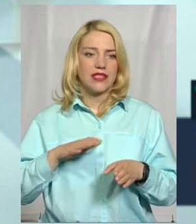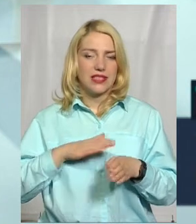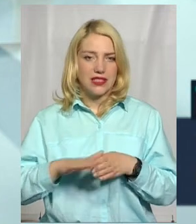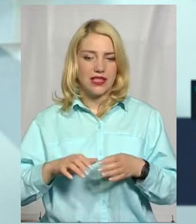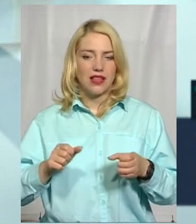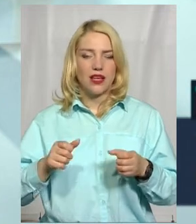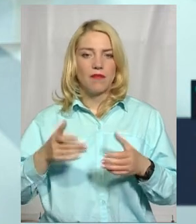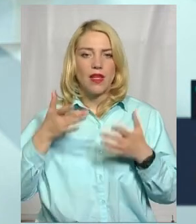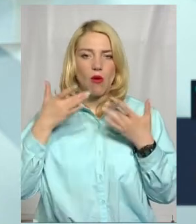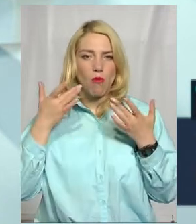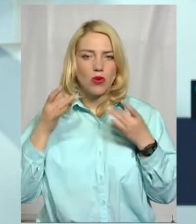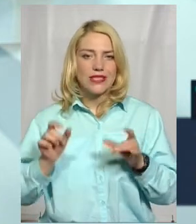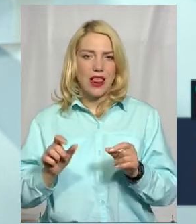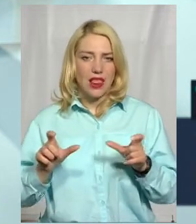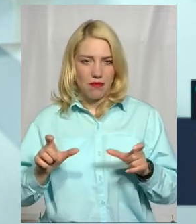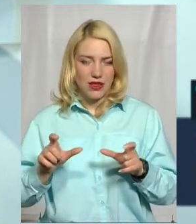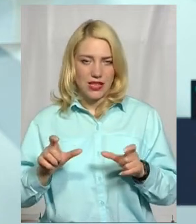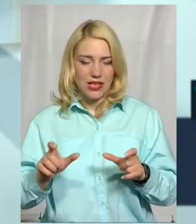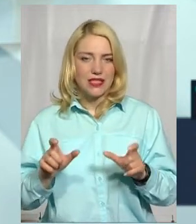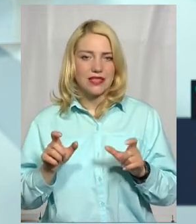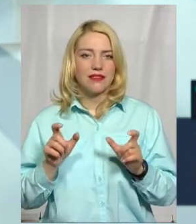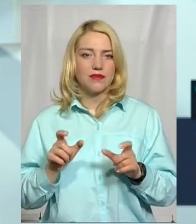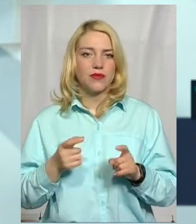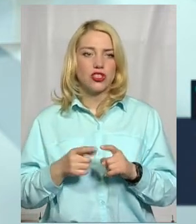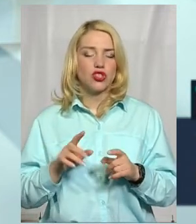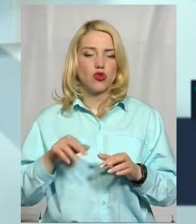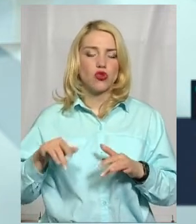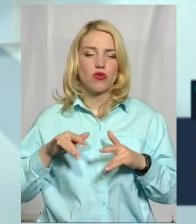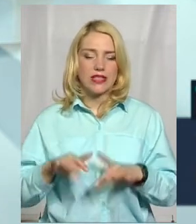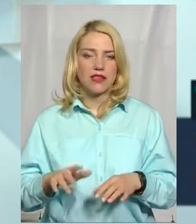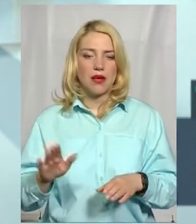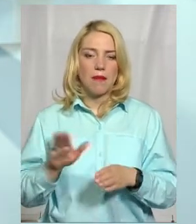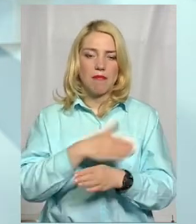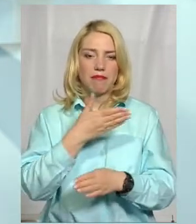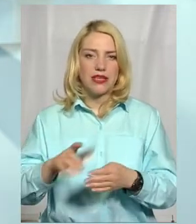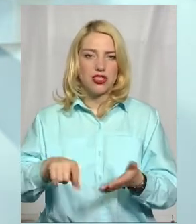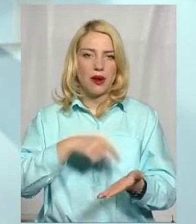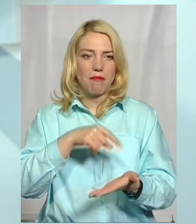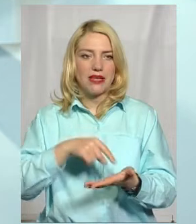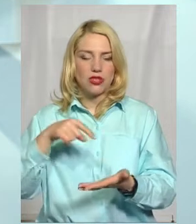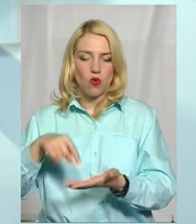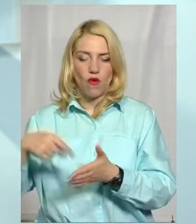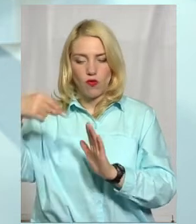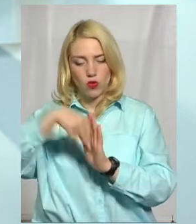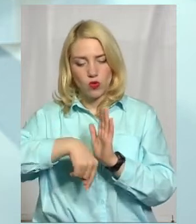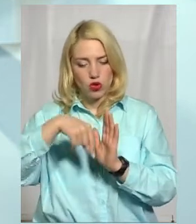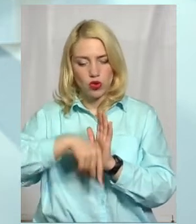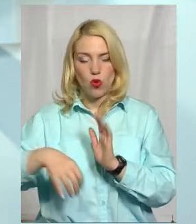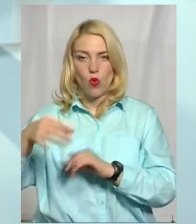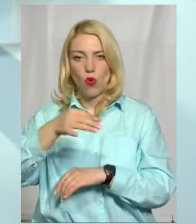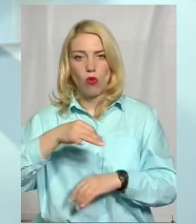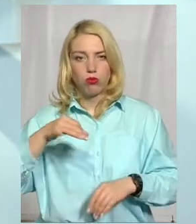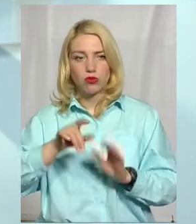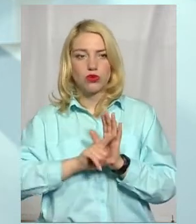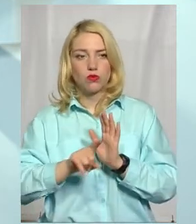послаблення ряд заходів щодо міжміського внутрішнього обласного сполучення,